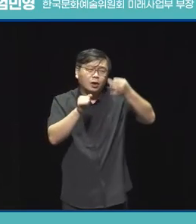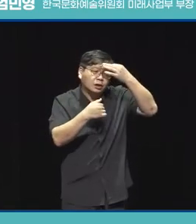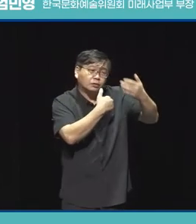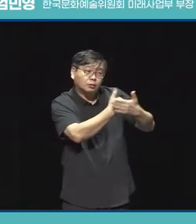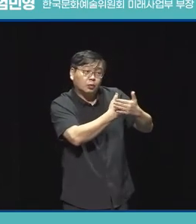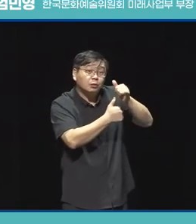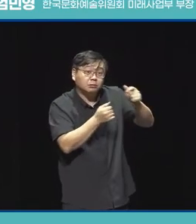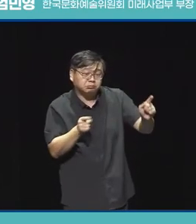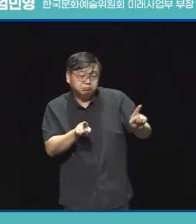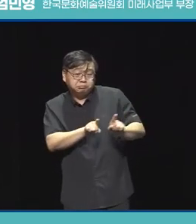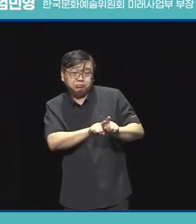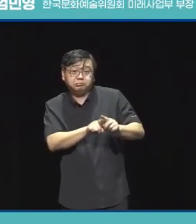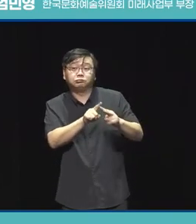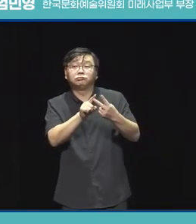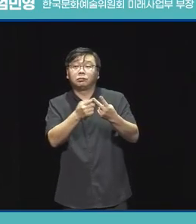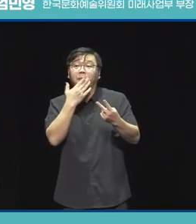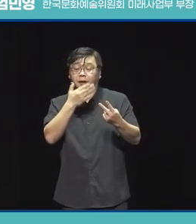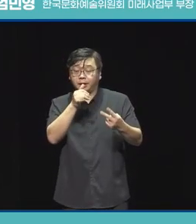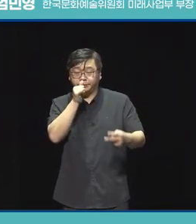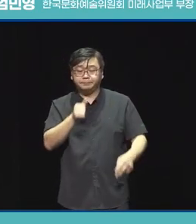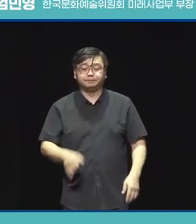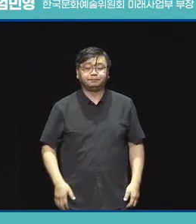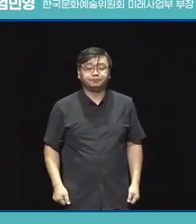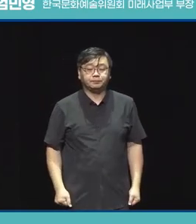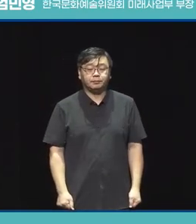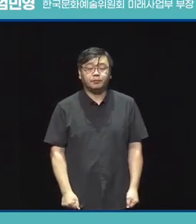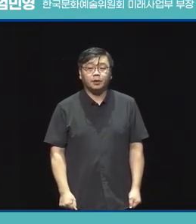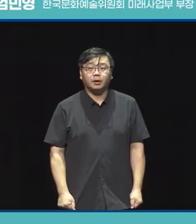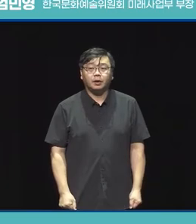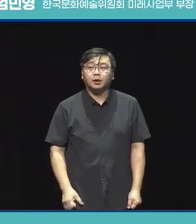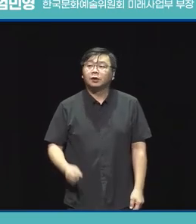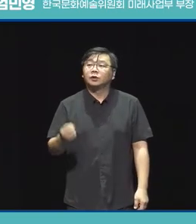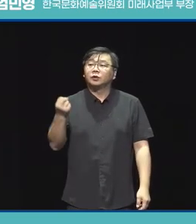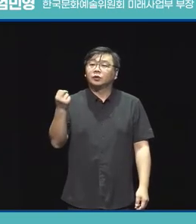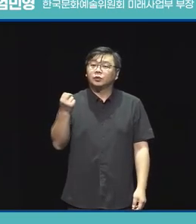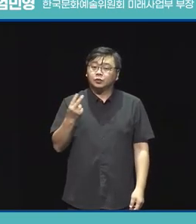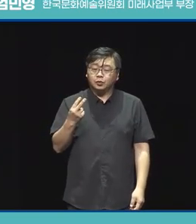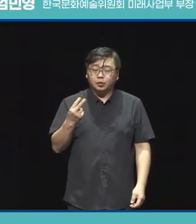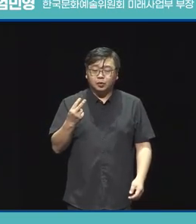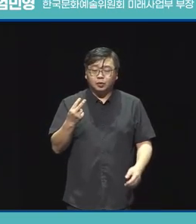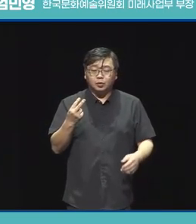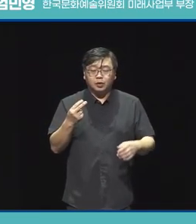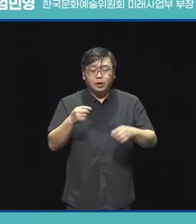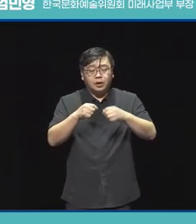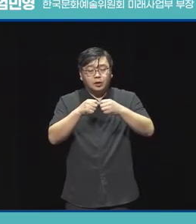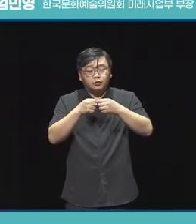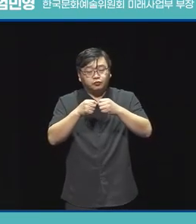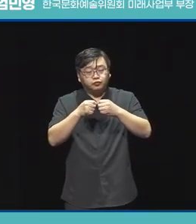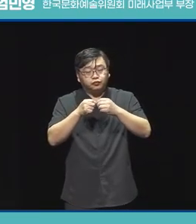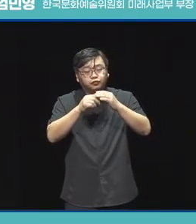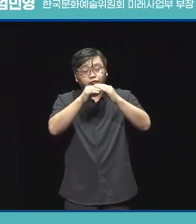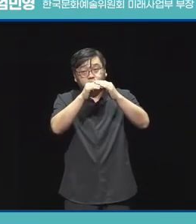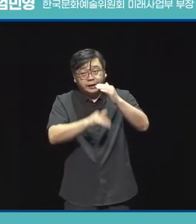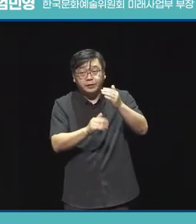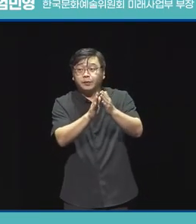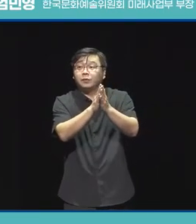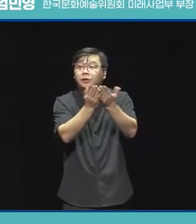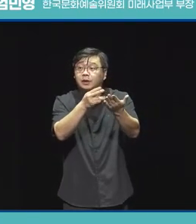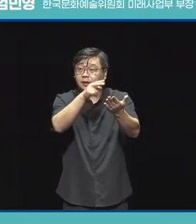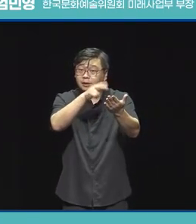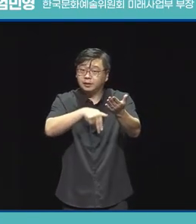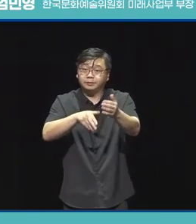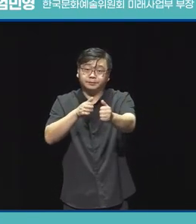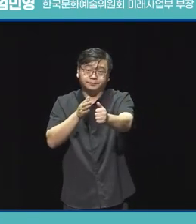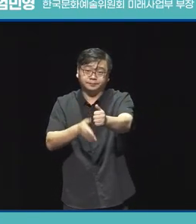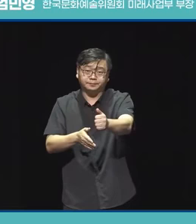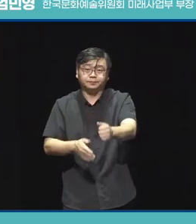무방합니다 그리고 여기도 기존 선택사항과 의무사항이 있는데 그런 자세한 부분들은 책자 공모 요강을 다시